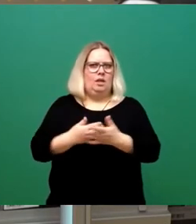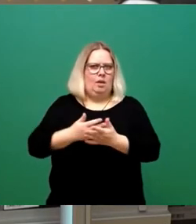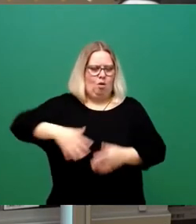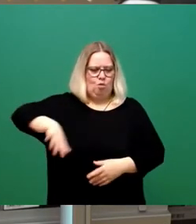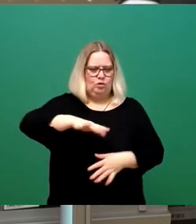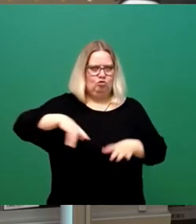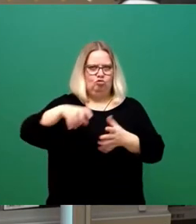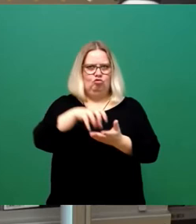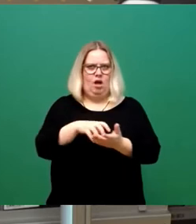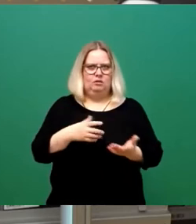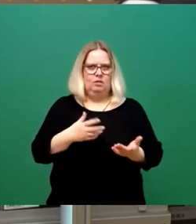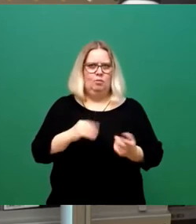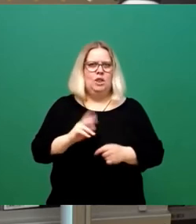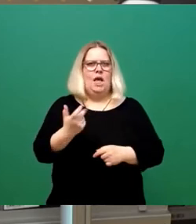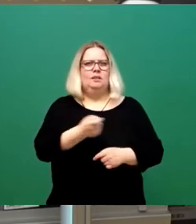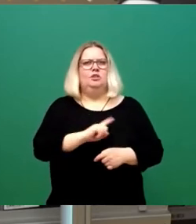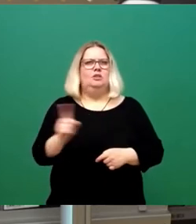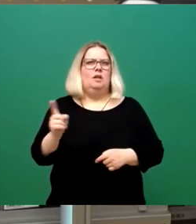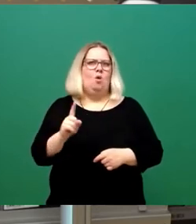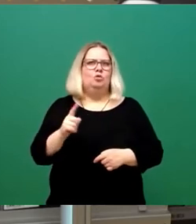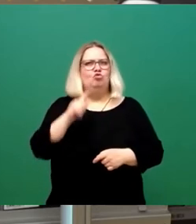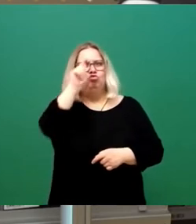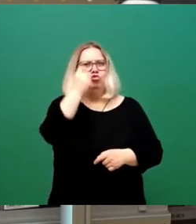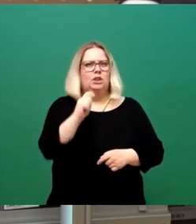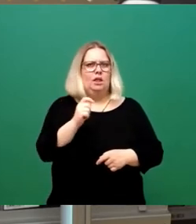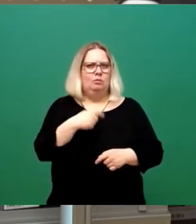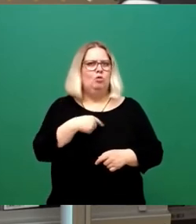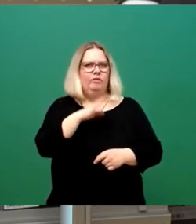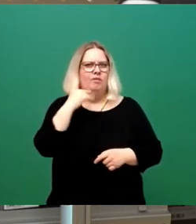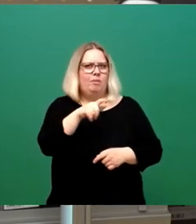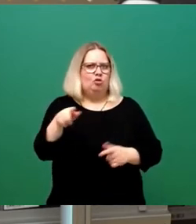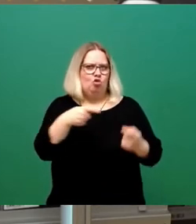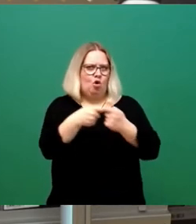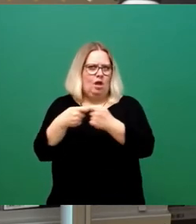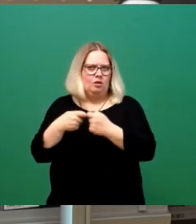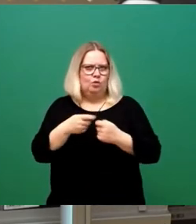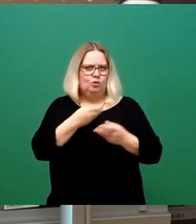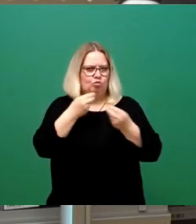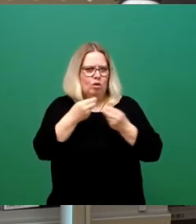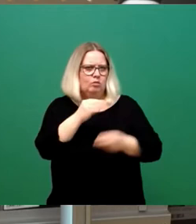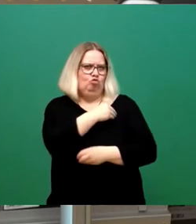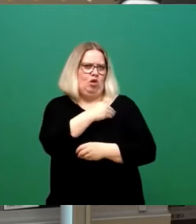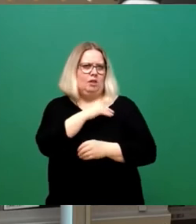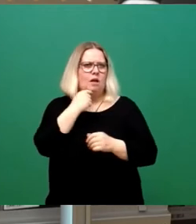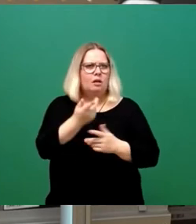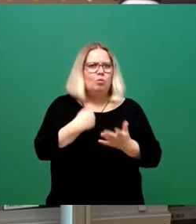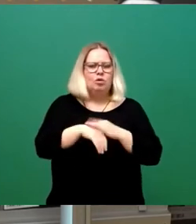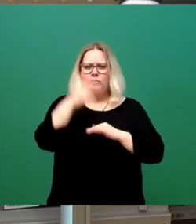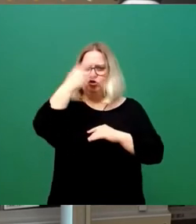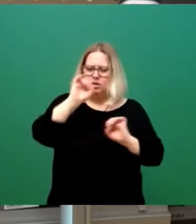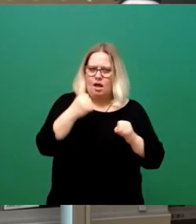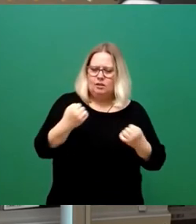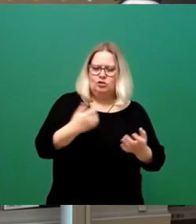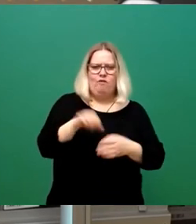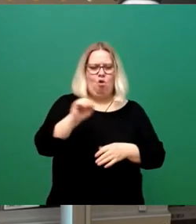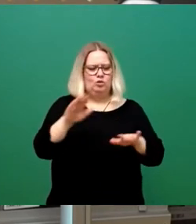noch dazu mit 30.000 Studierenden. Können Sie sich vorstellen, mit wie vielen Menschen man dort ins Gespräch kommt, die einen ansprechen und sagen, wir verstehen nicht mehr, was hier